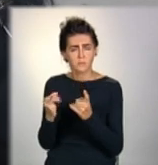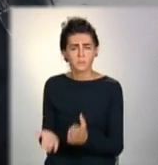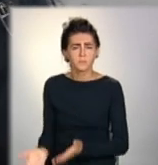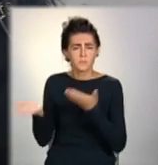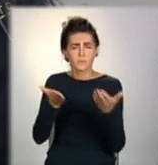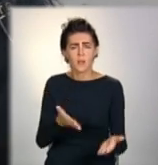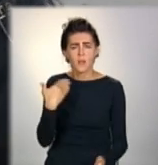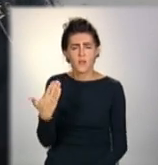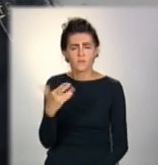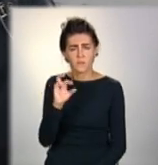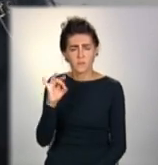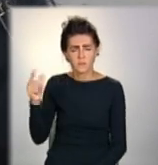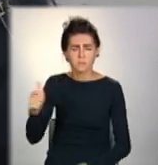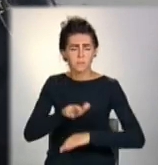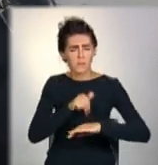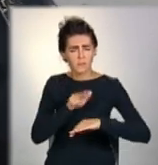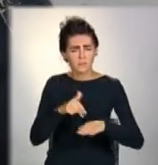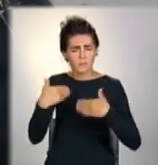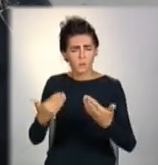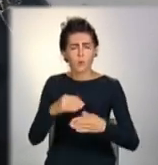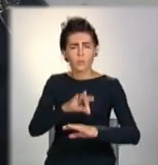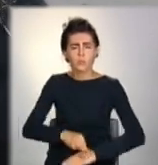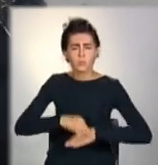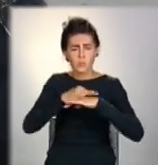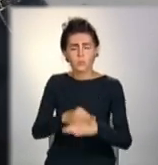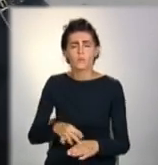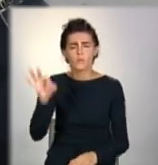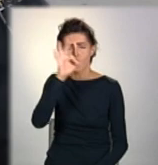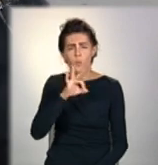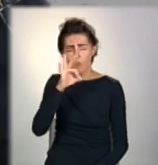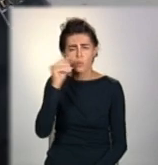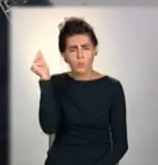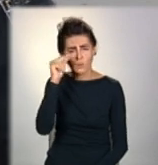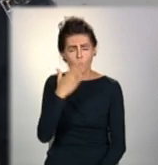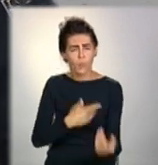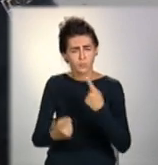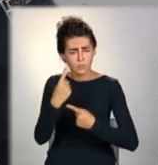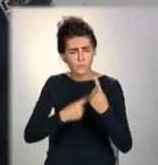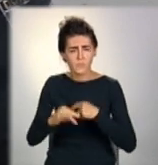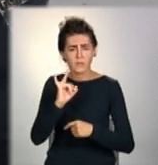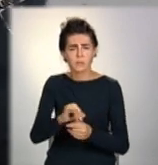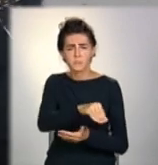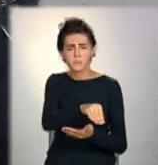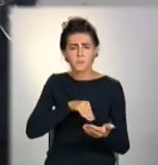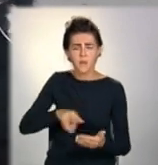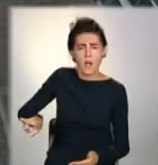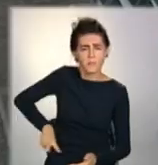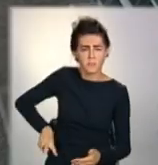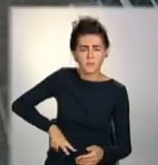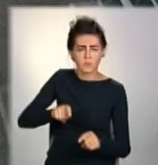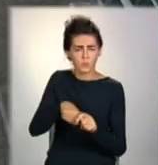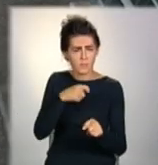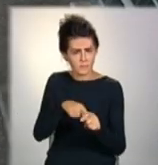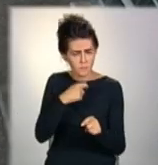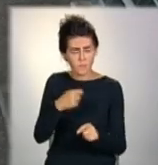лівобережного відділку поліції для проведення профілактичної бесіди та складання адміністративних матеріалів.